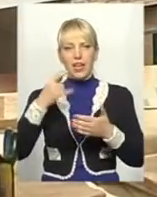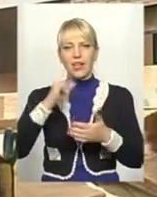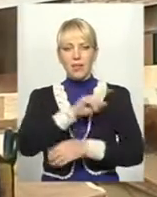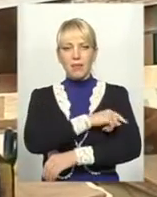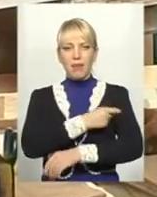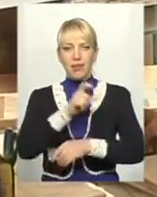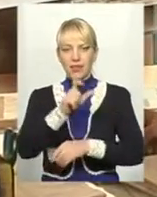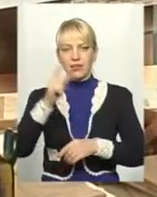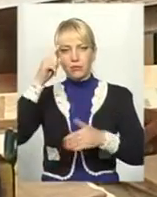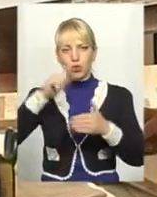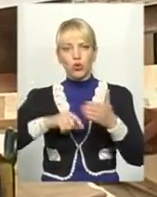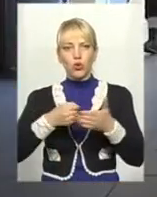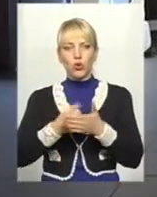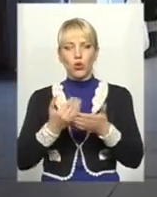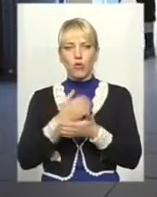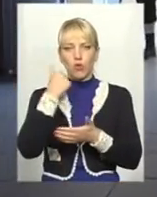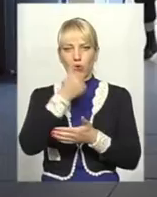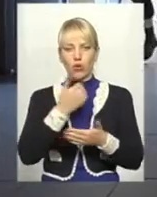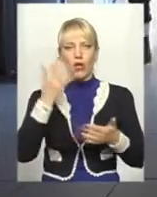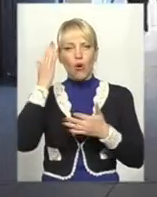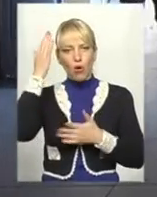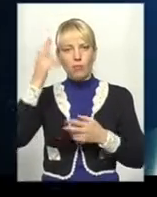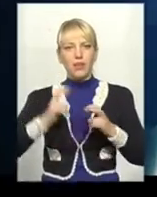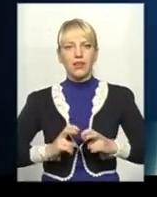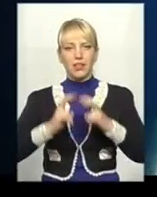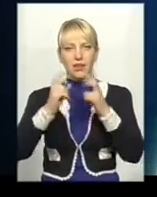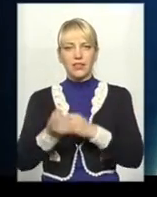року омрієний ліфт у військовому госпіталі таки з'явиться.